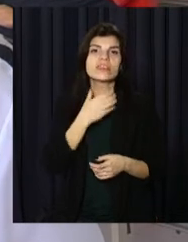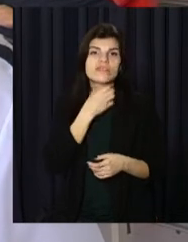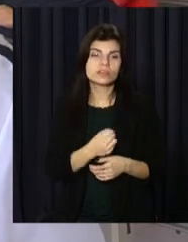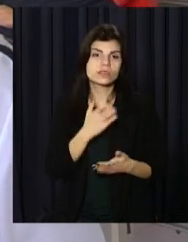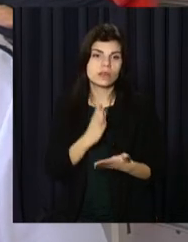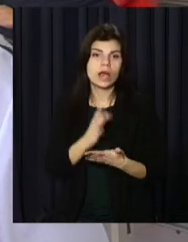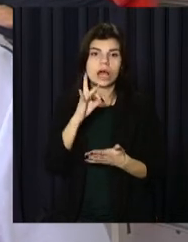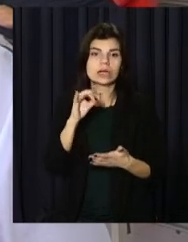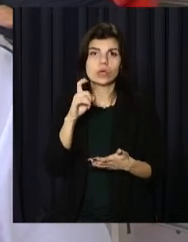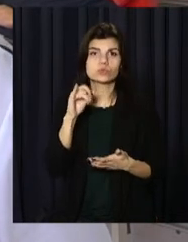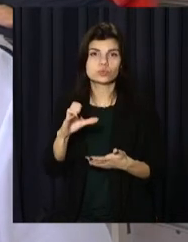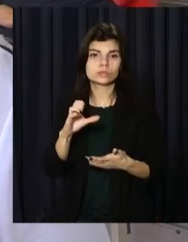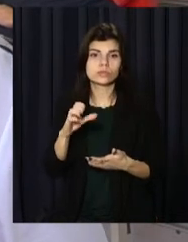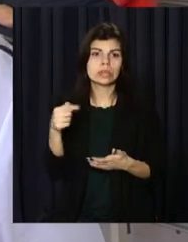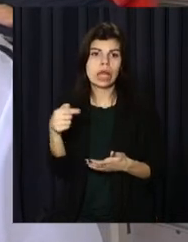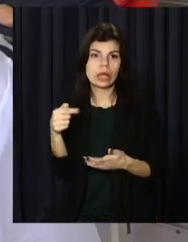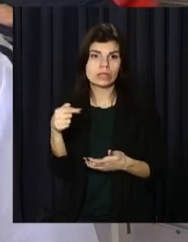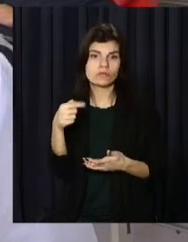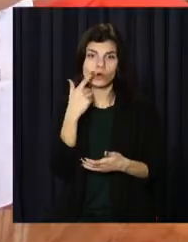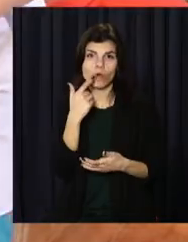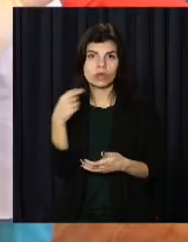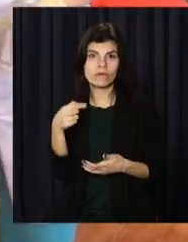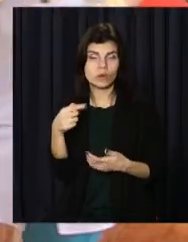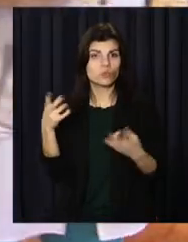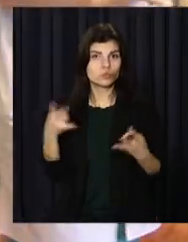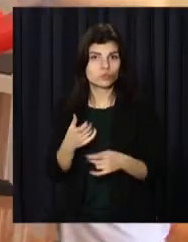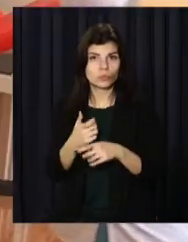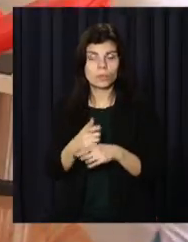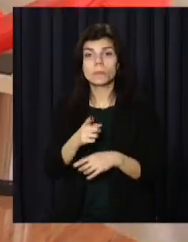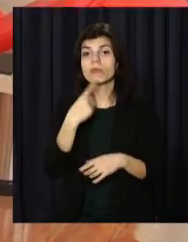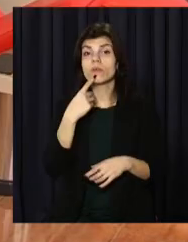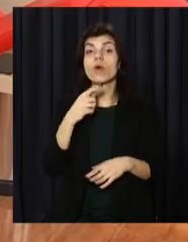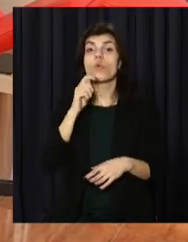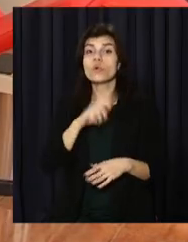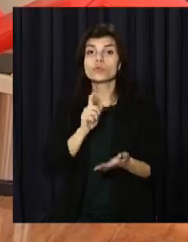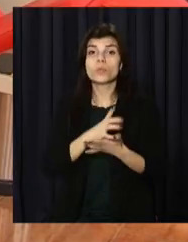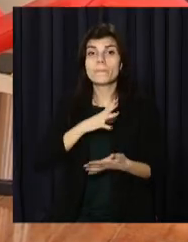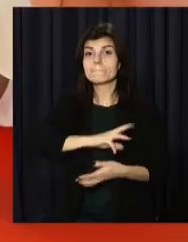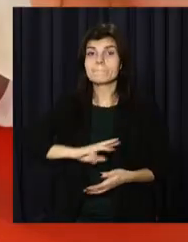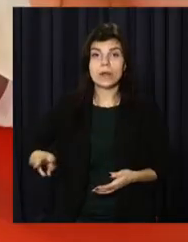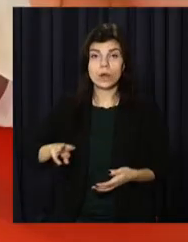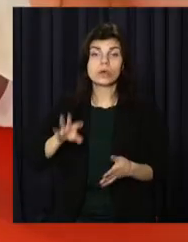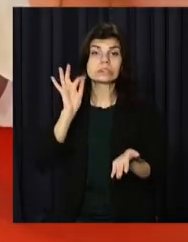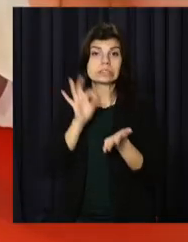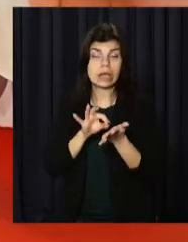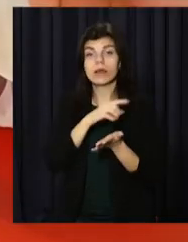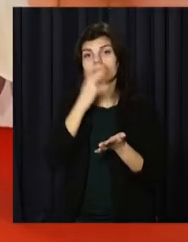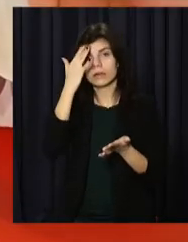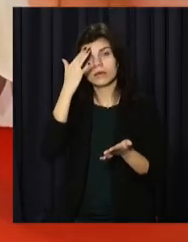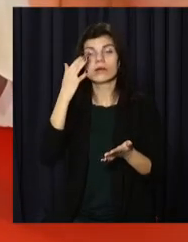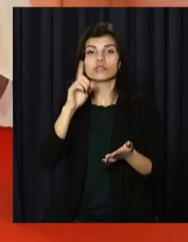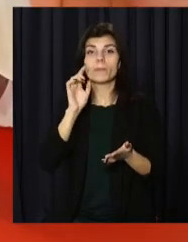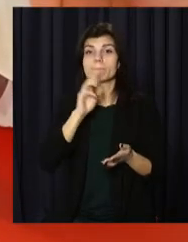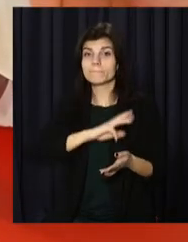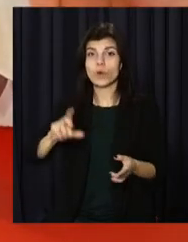резус негативних кров. В Україні має бути мільйон постійних донорів. Така мета національного проєкту «Донор